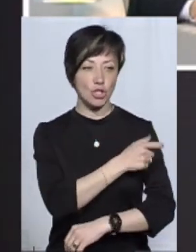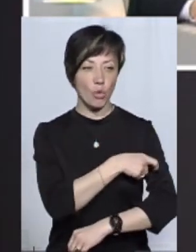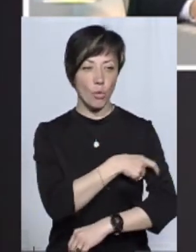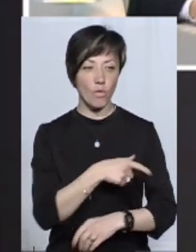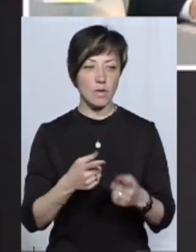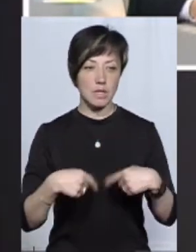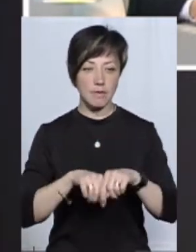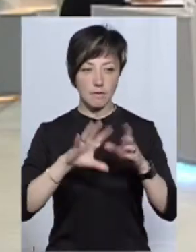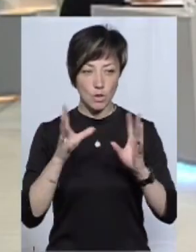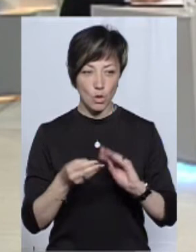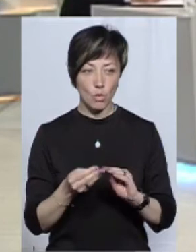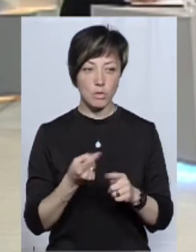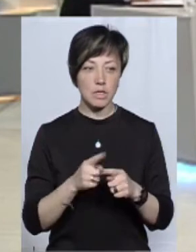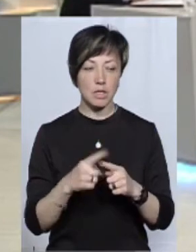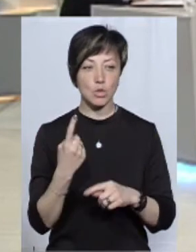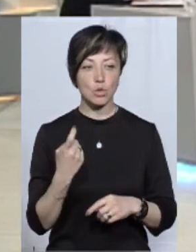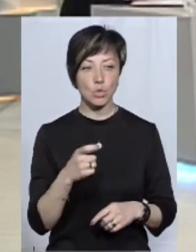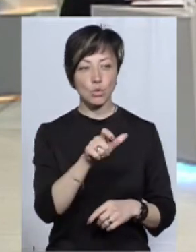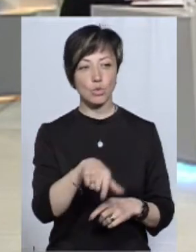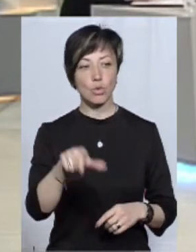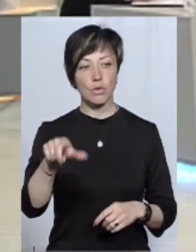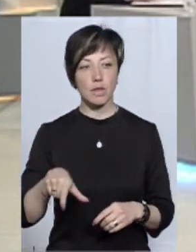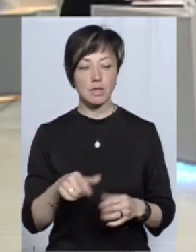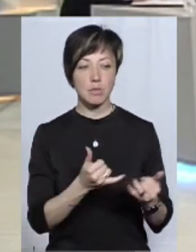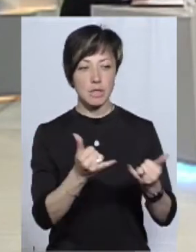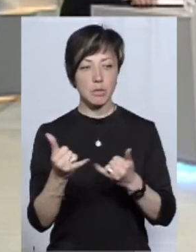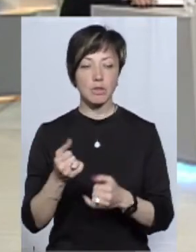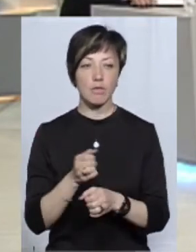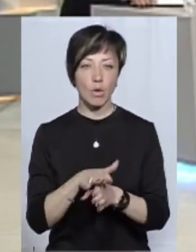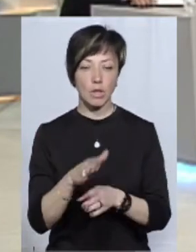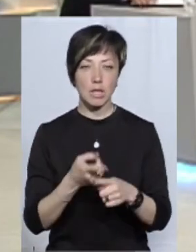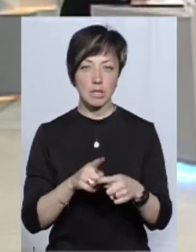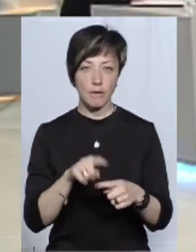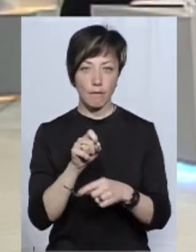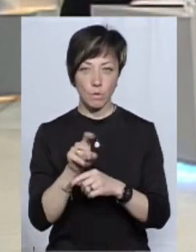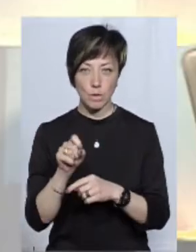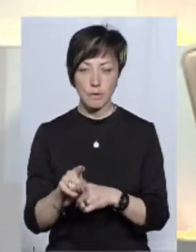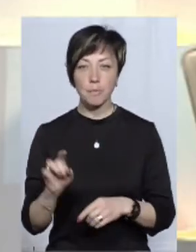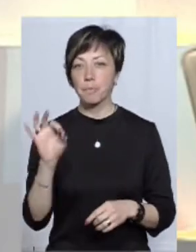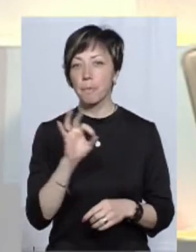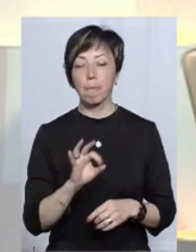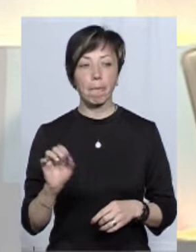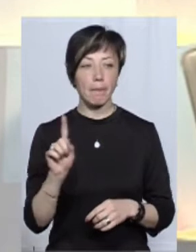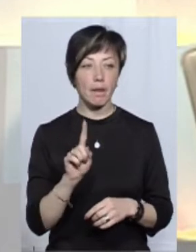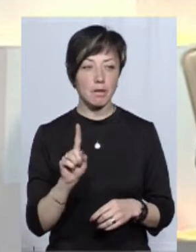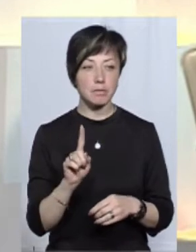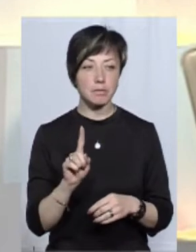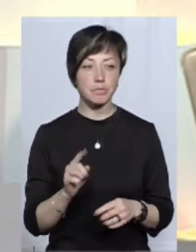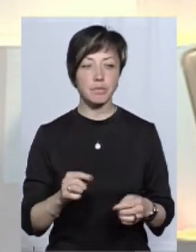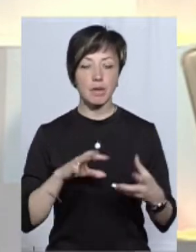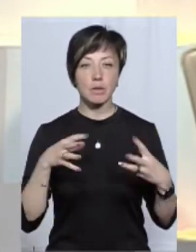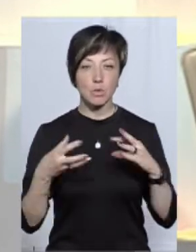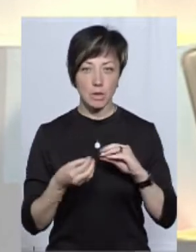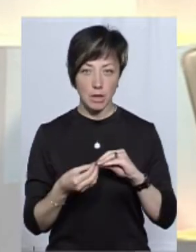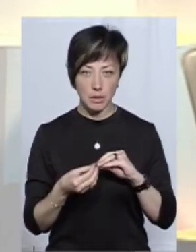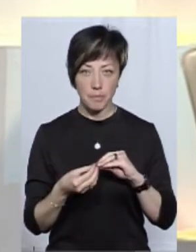Тобто, в цілому це 100 чоловік забезпечують виконання цих функцій. Що стосується безпосередньо